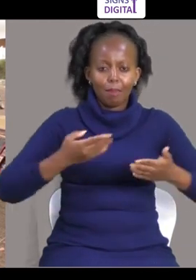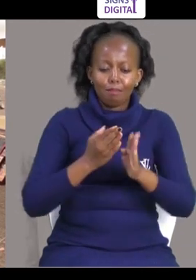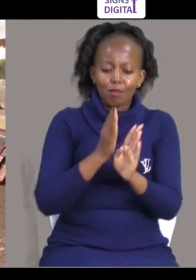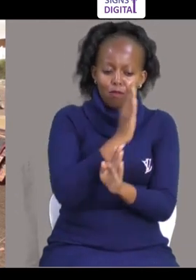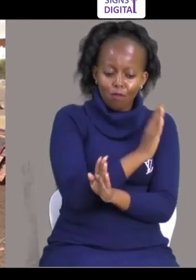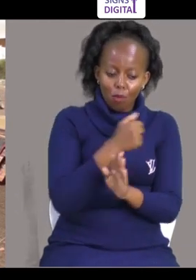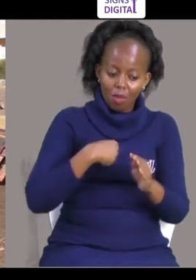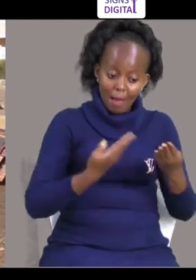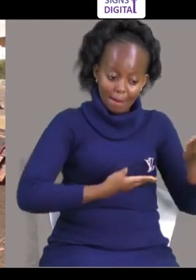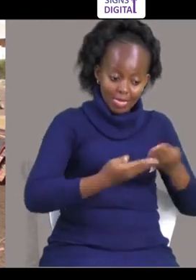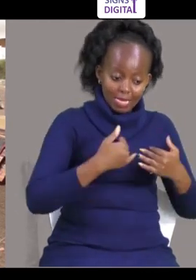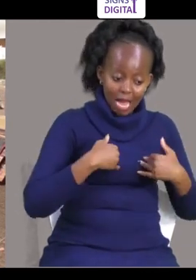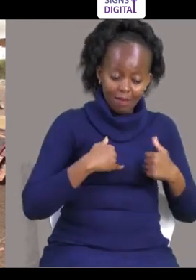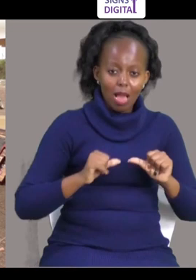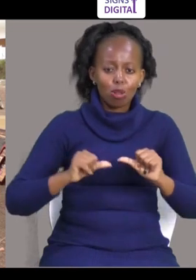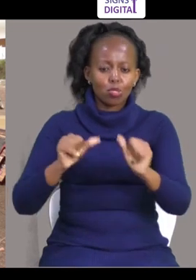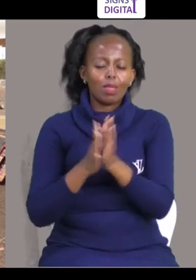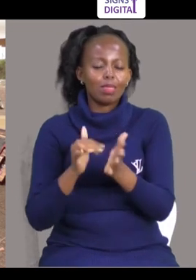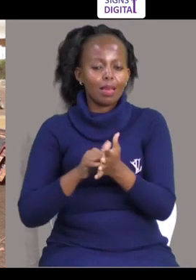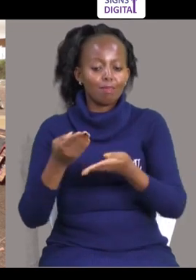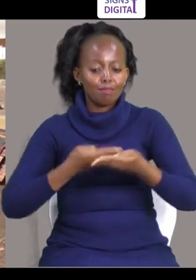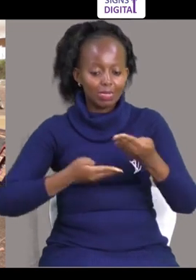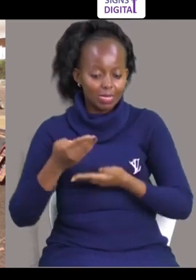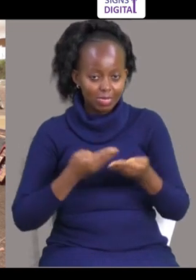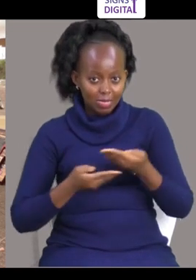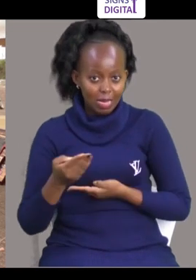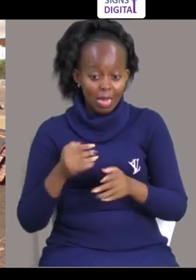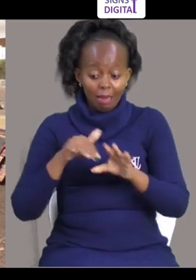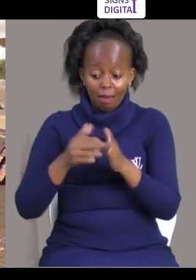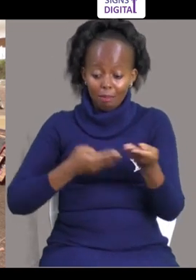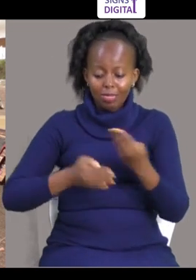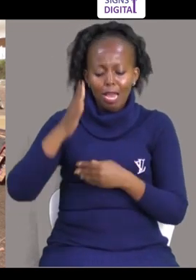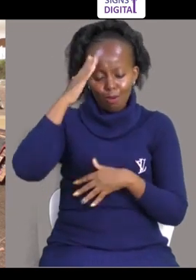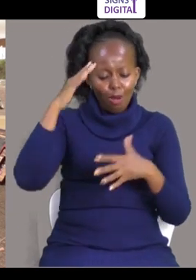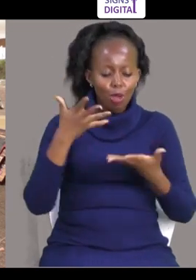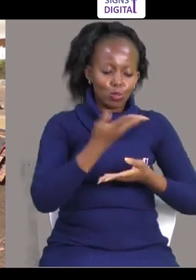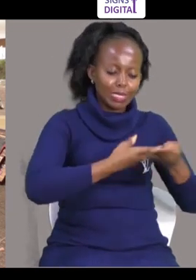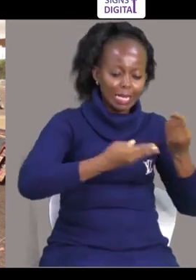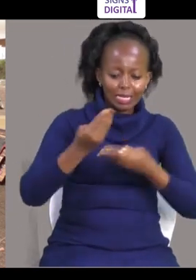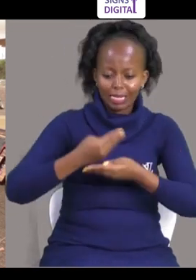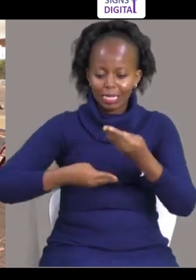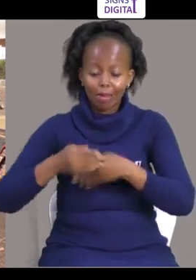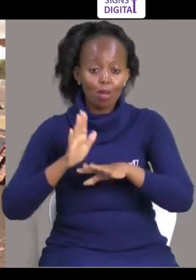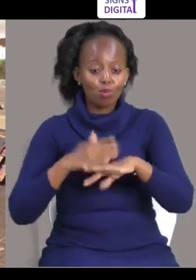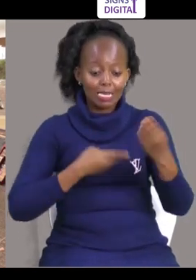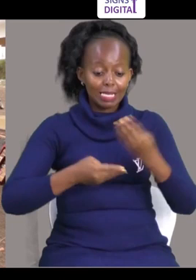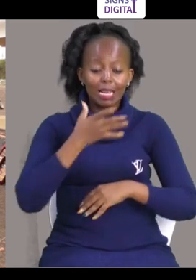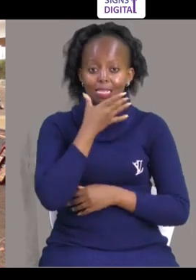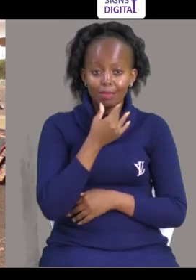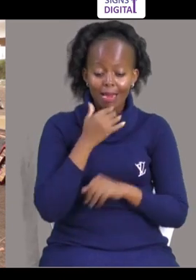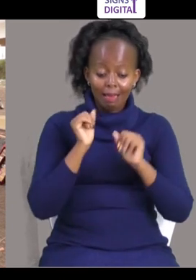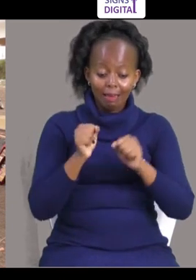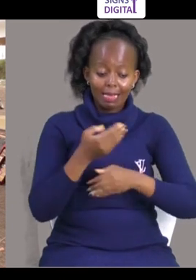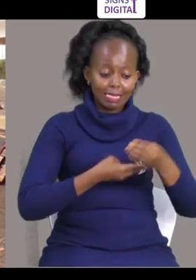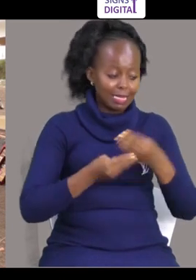Na ninafanya biyashara Zamani nilikuwa mwena biyashara Nikaetele na iyo biyashara Mwena nilikuwa mwena biyashara Najuwa kuuza